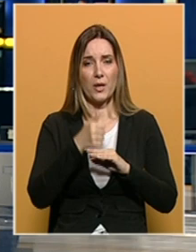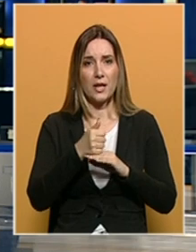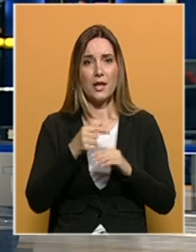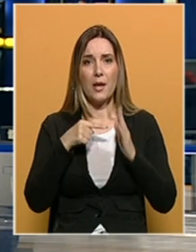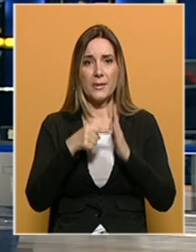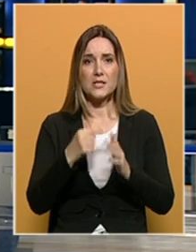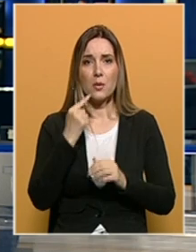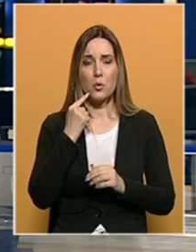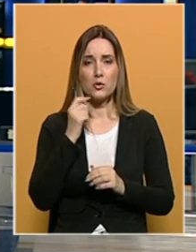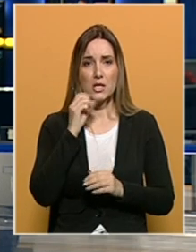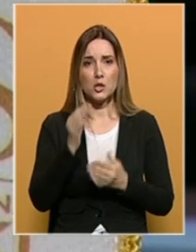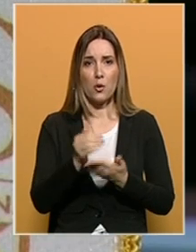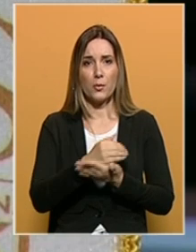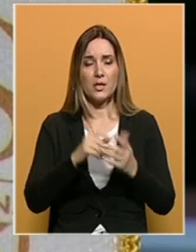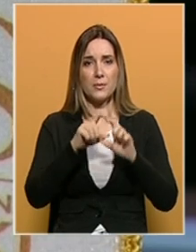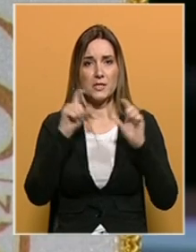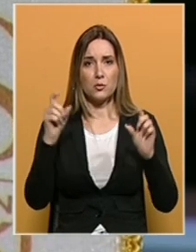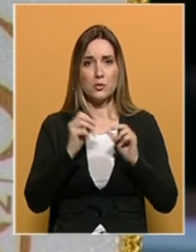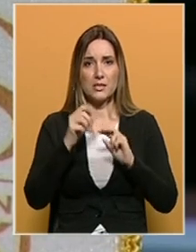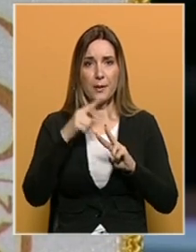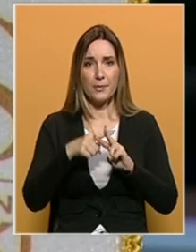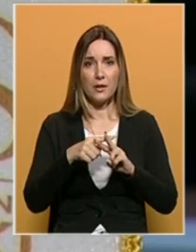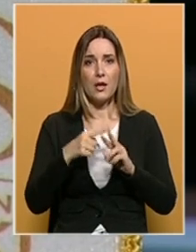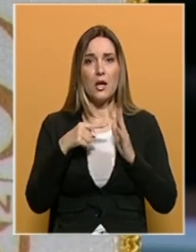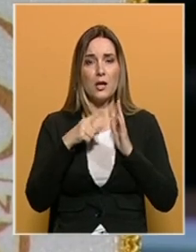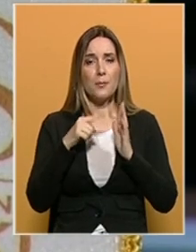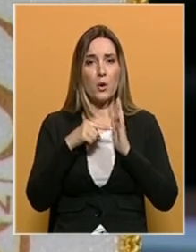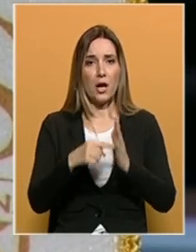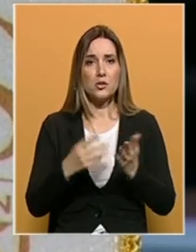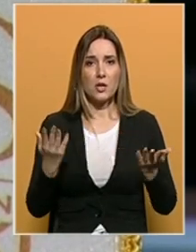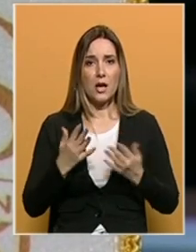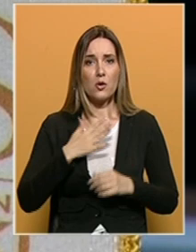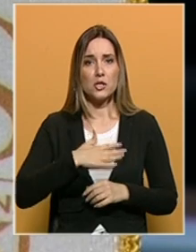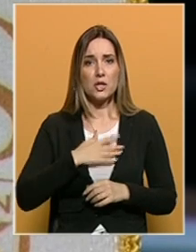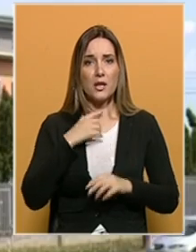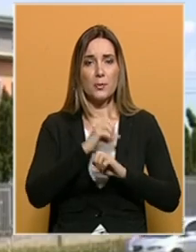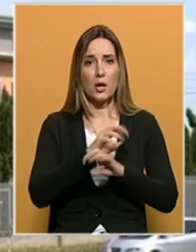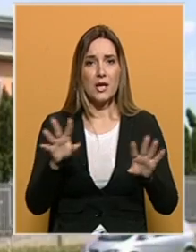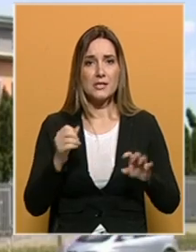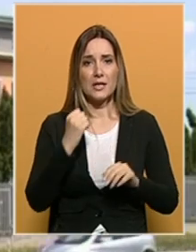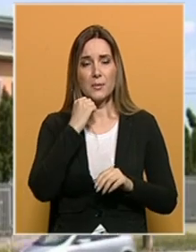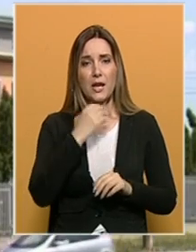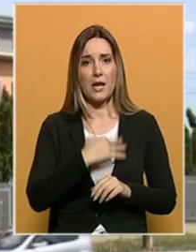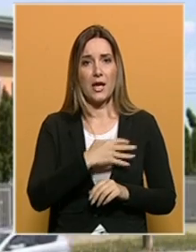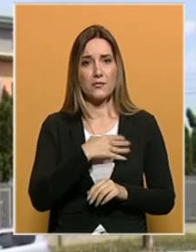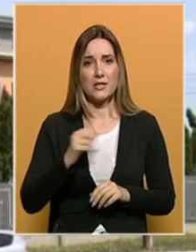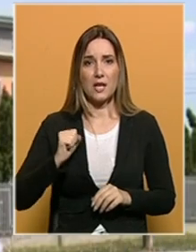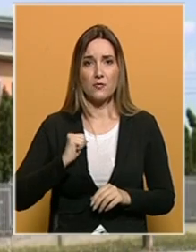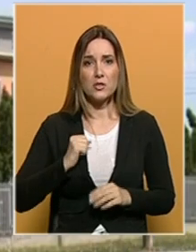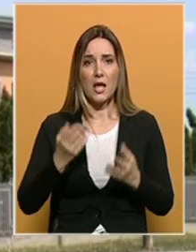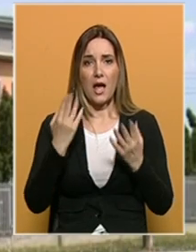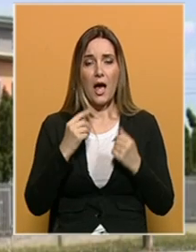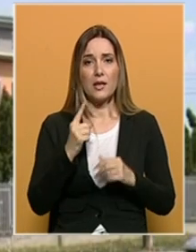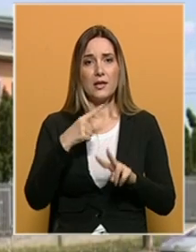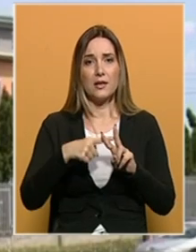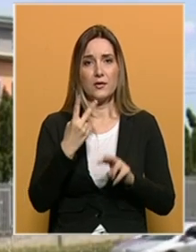predstavlja pokušaj zloupotrebe institucija Bosni i Hercegovine i pokazuje kako se želi proglasiti kriminalnom Hrvatska vojska ali